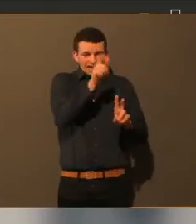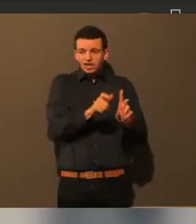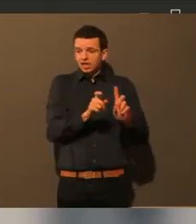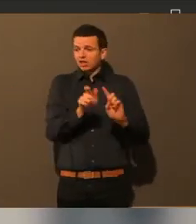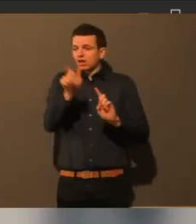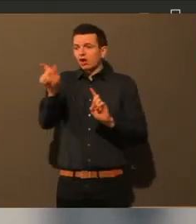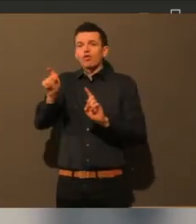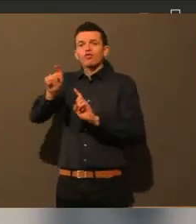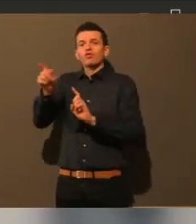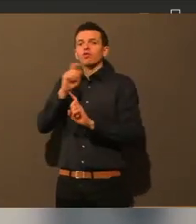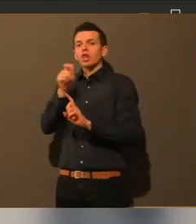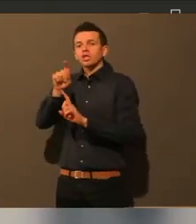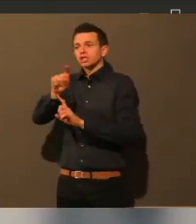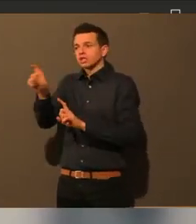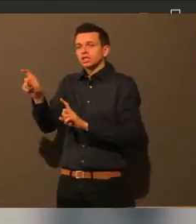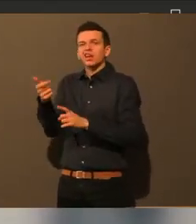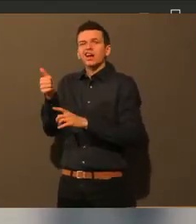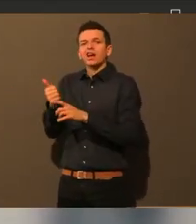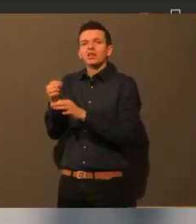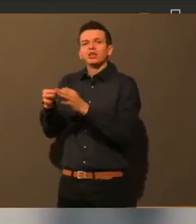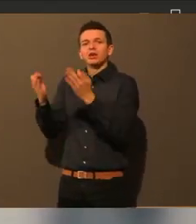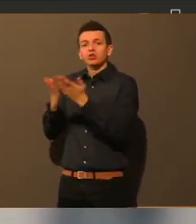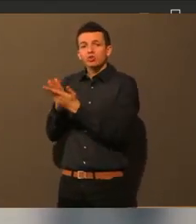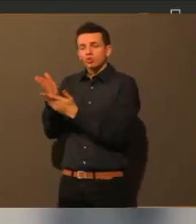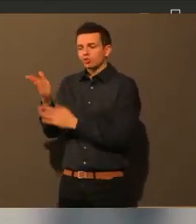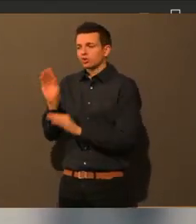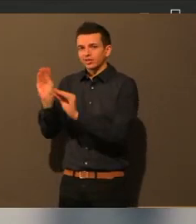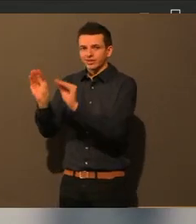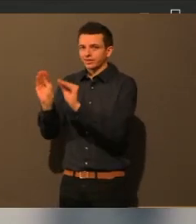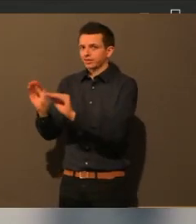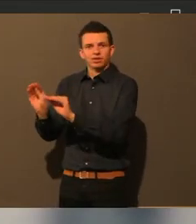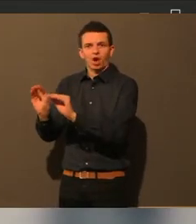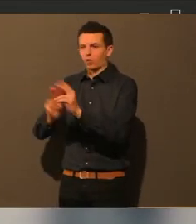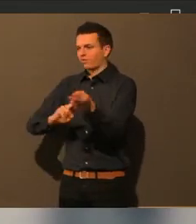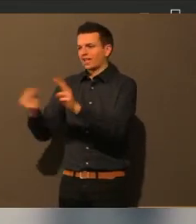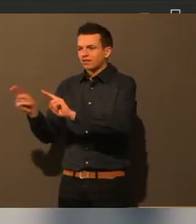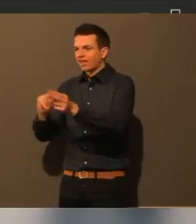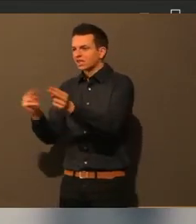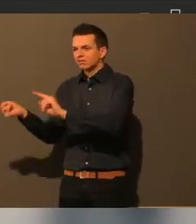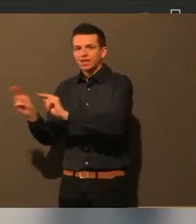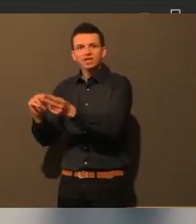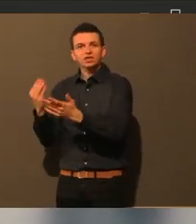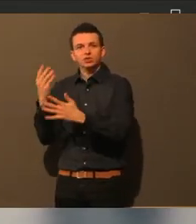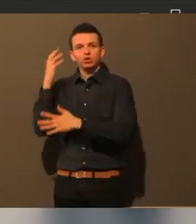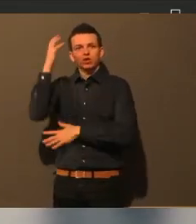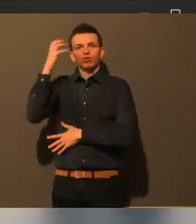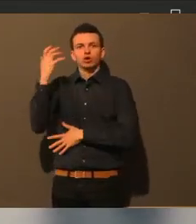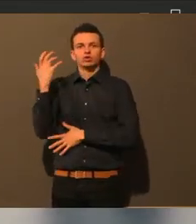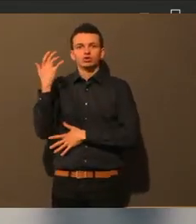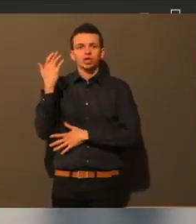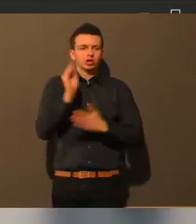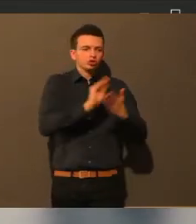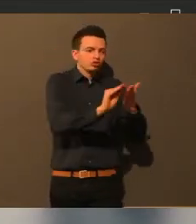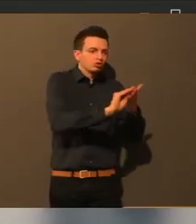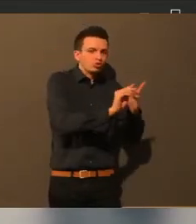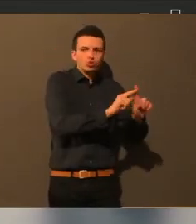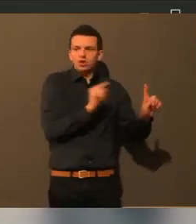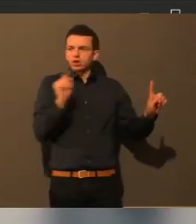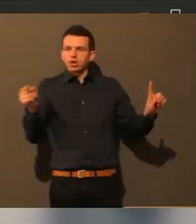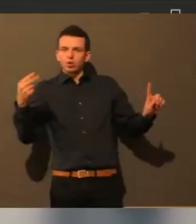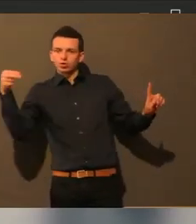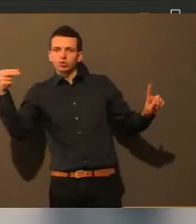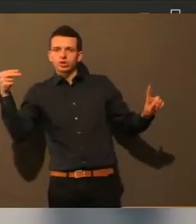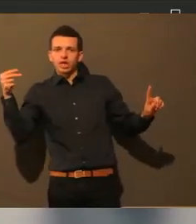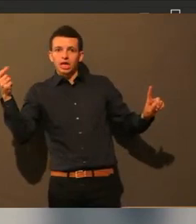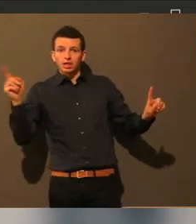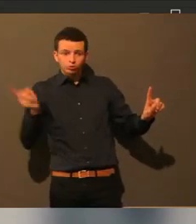Also ich glaube, das ist ein organisatorisches Thema. Aber ich glaube, Martina, der Freistaat hat ja da eh schon mal